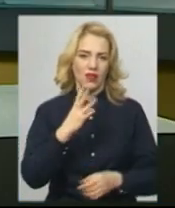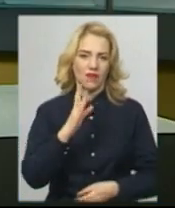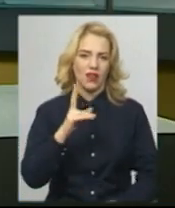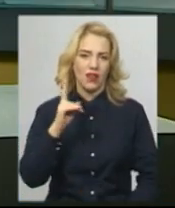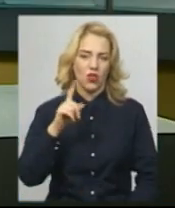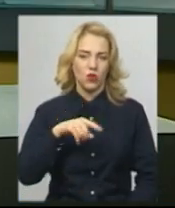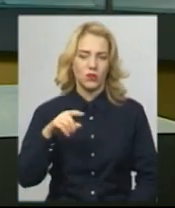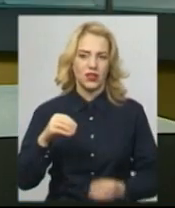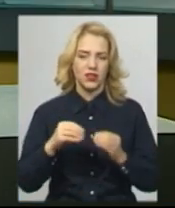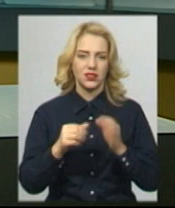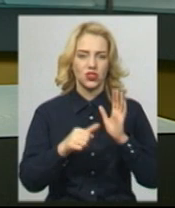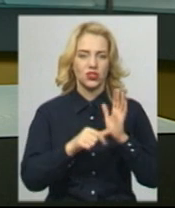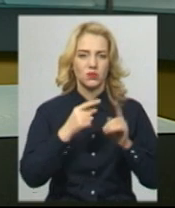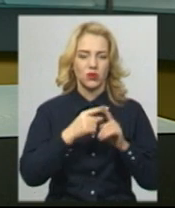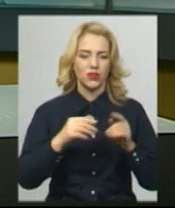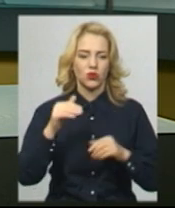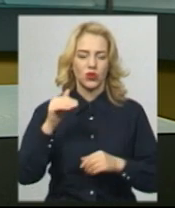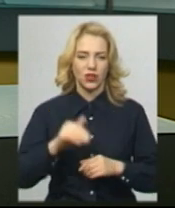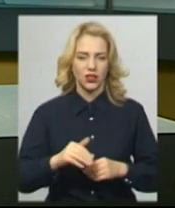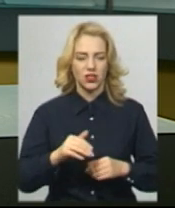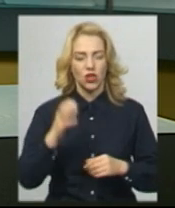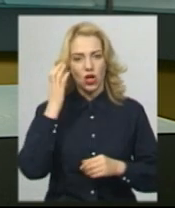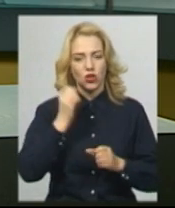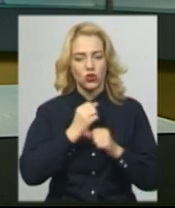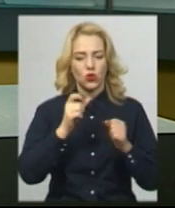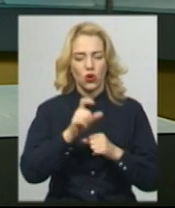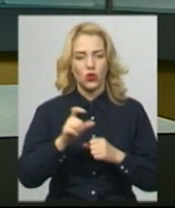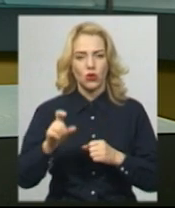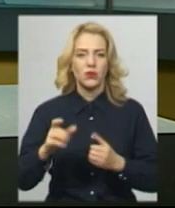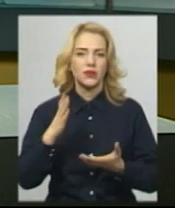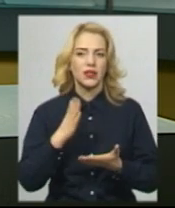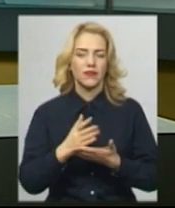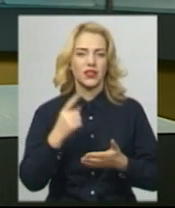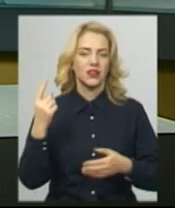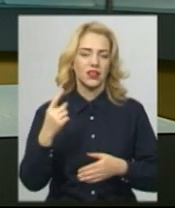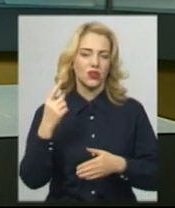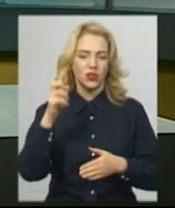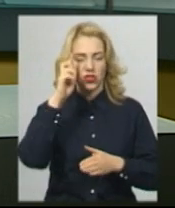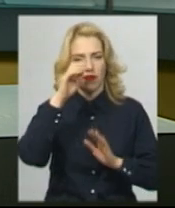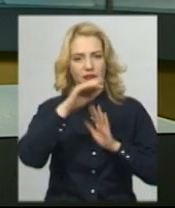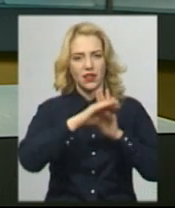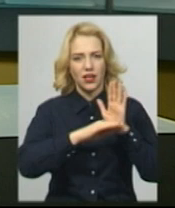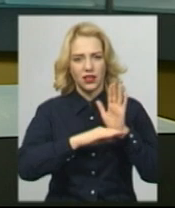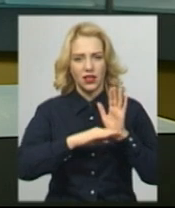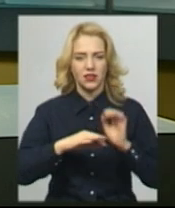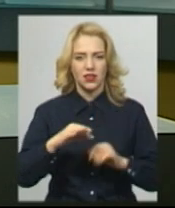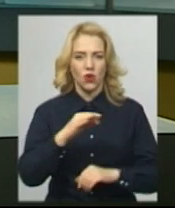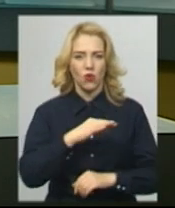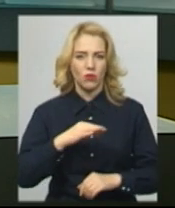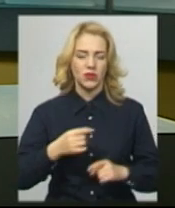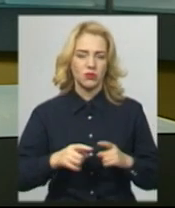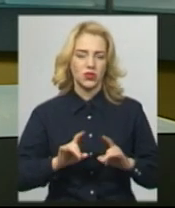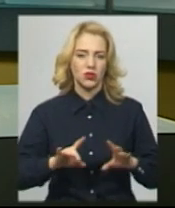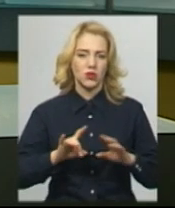6,5 тисяч чорнобильців перебуває у єдиному державному реєстрі Хмельницької області. Про це розповів